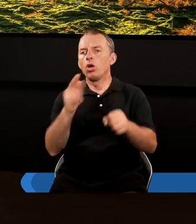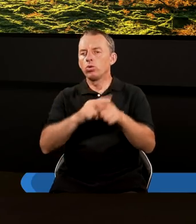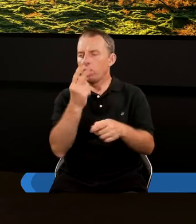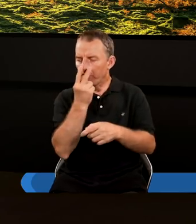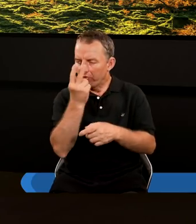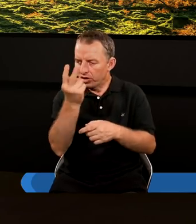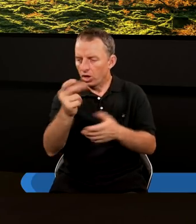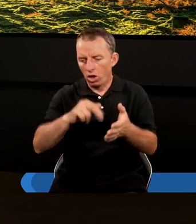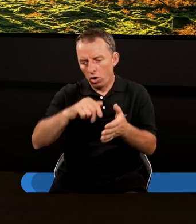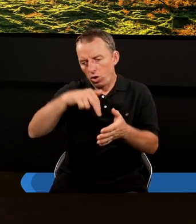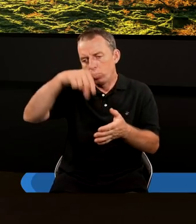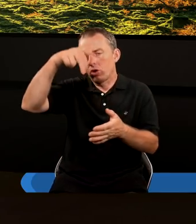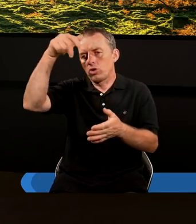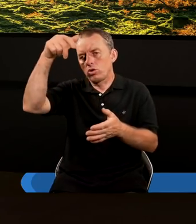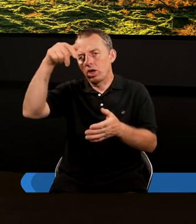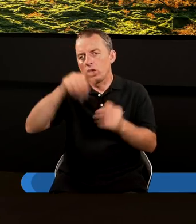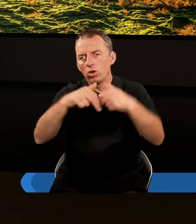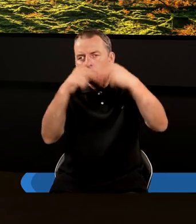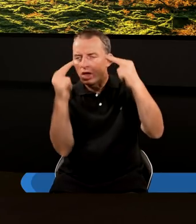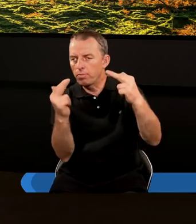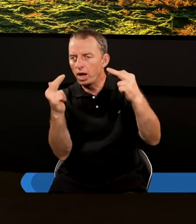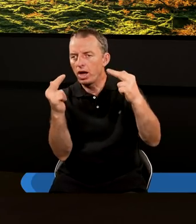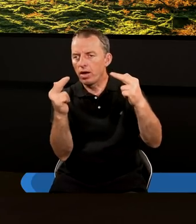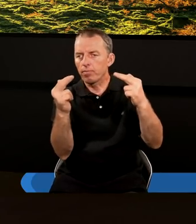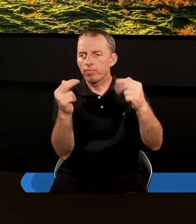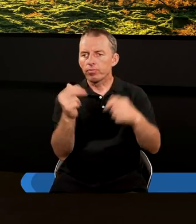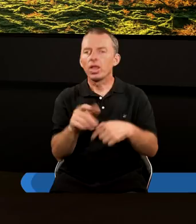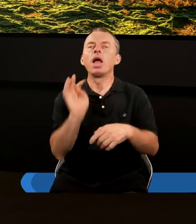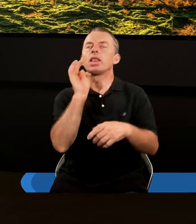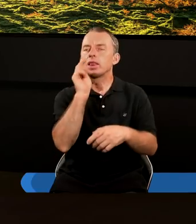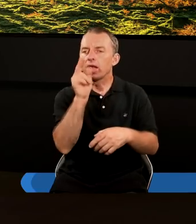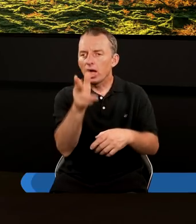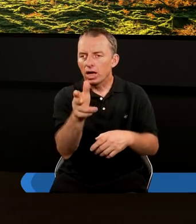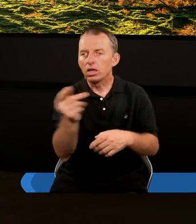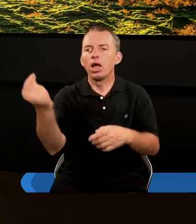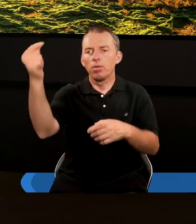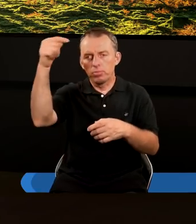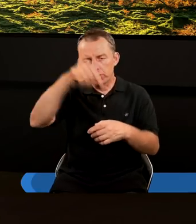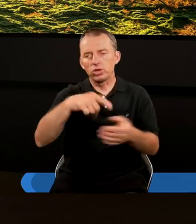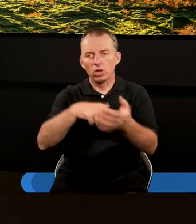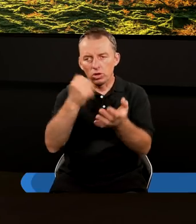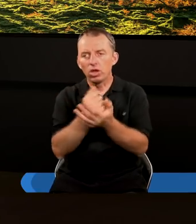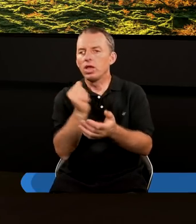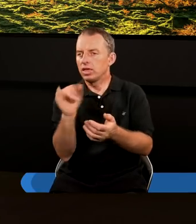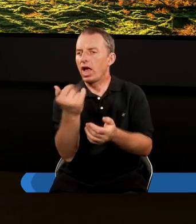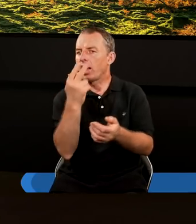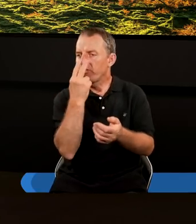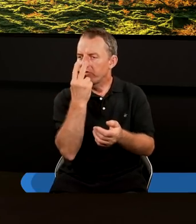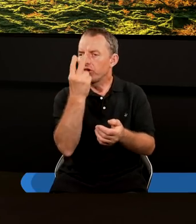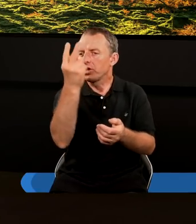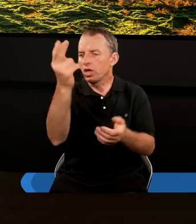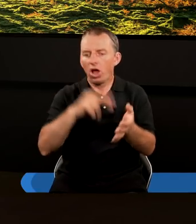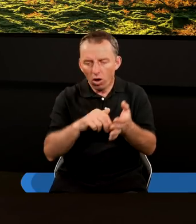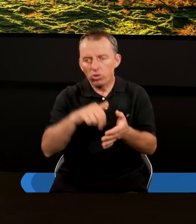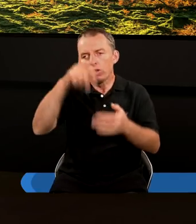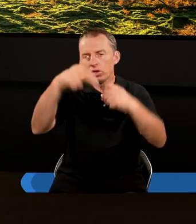którego widzieliście odchodzącego do nieba, tak przyjdzie znów, jak go widzieliście